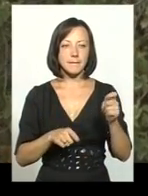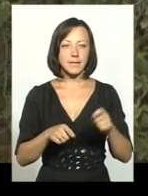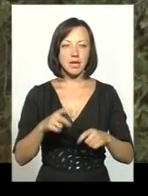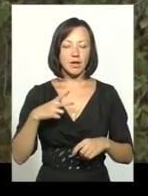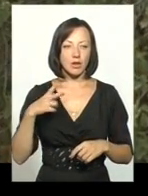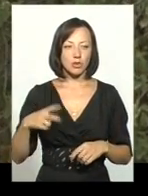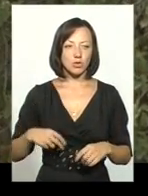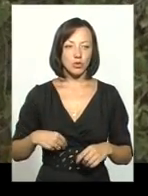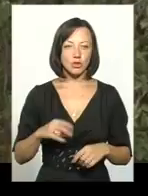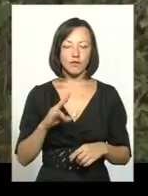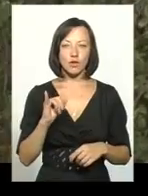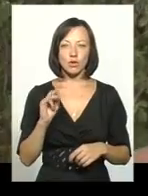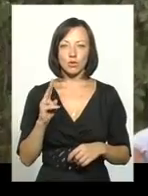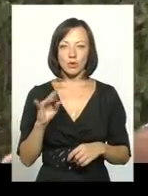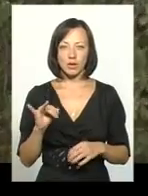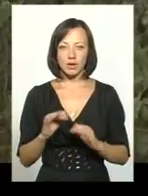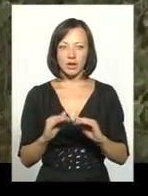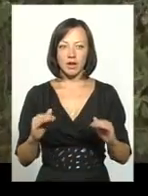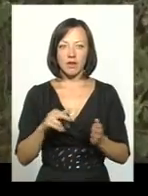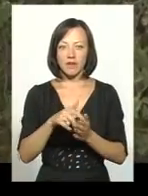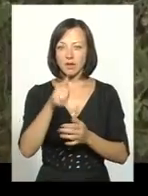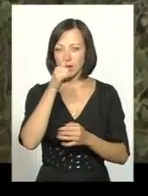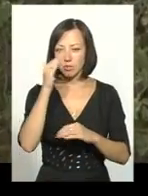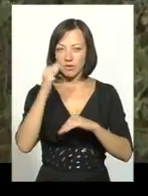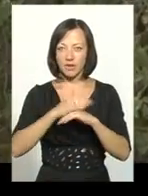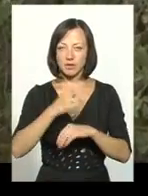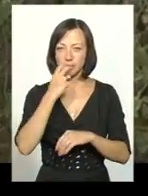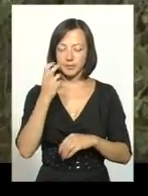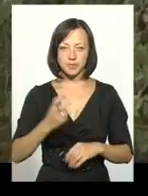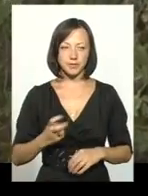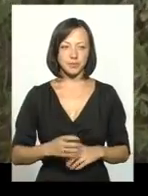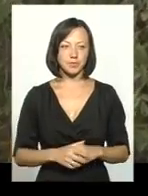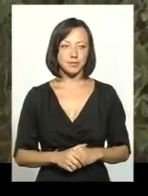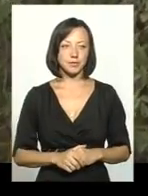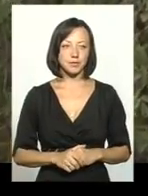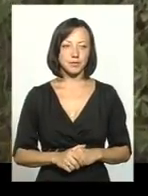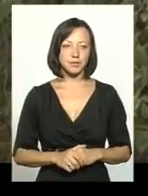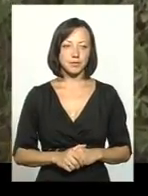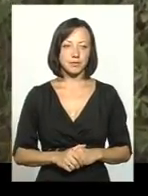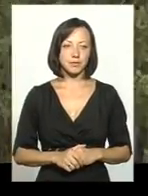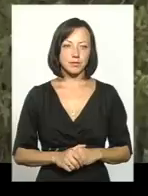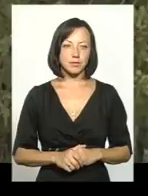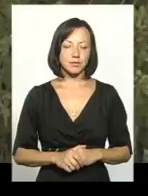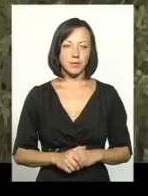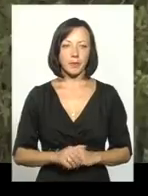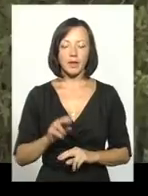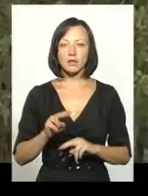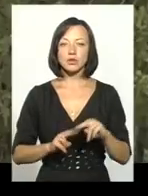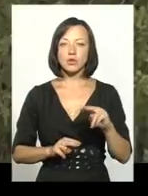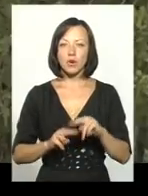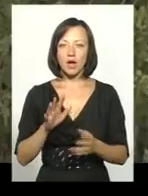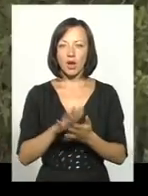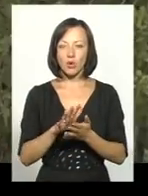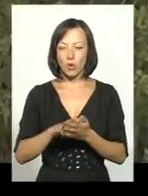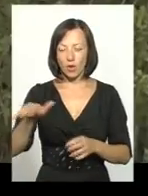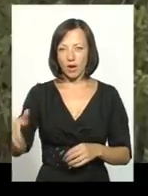дочка з внучками. Вийти не маяк вечором на двір. воняє, цей. Строїли гноярку, ми їм